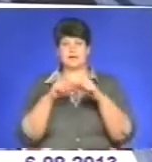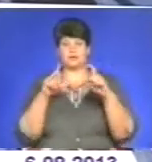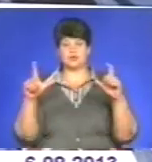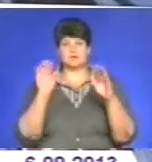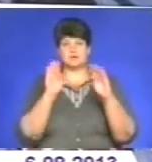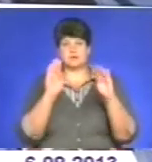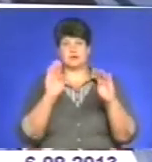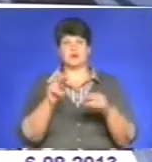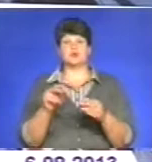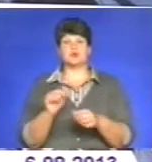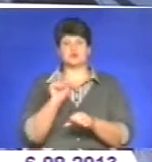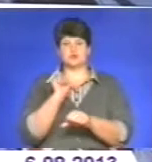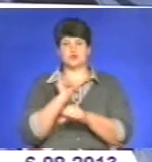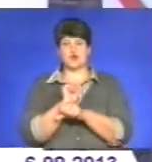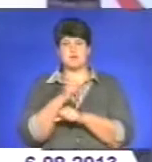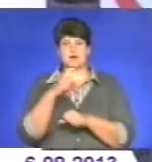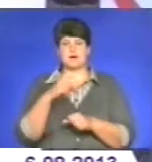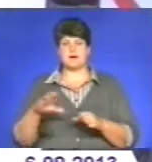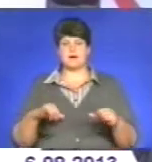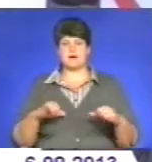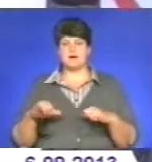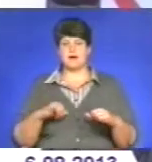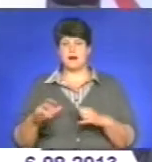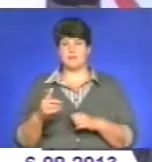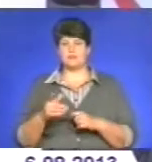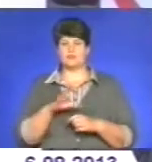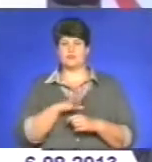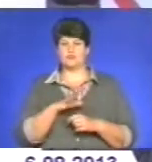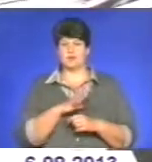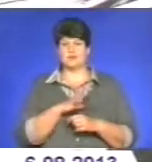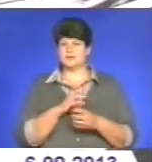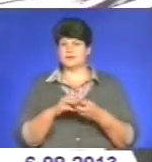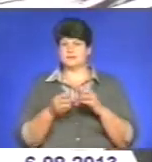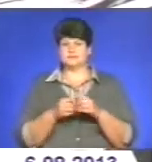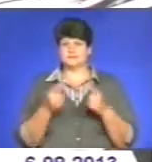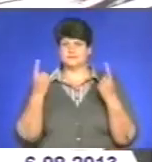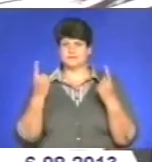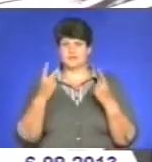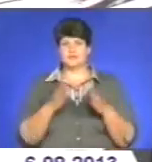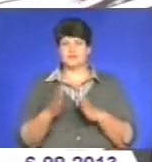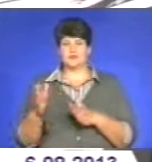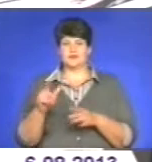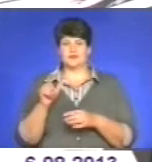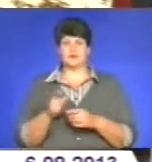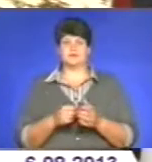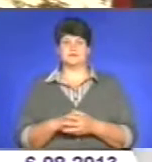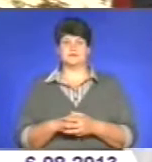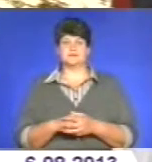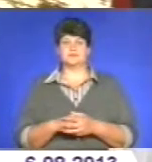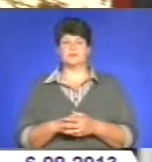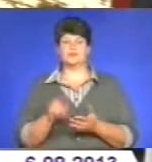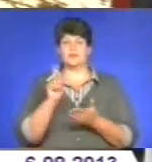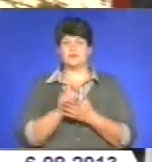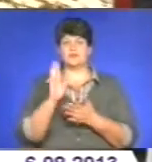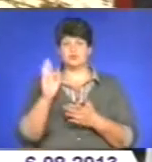наліпки – стоп-хам. Часом текстовий супровід гірший, а відповідінки колег дивуються і самі водії. Повинна бути